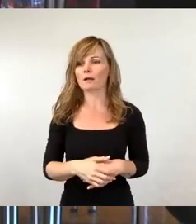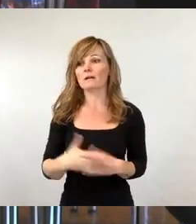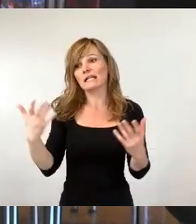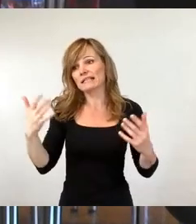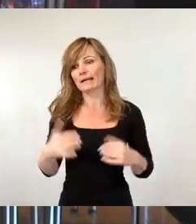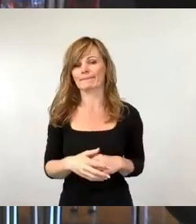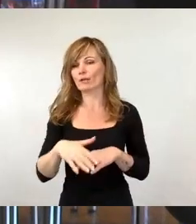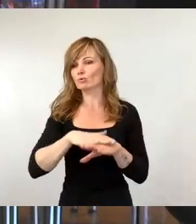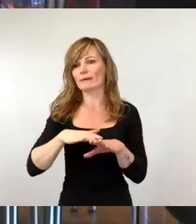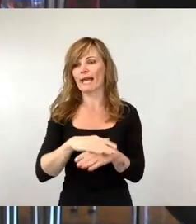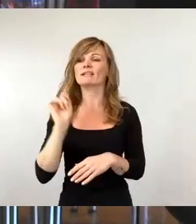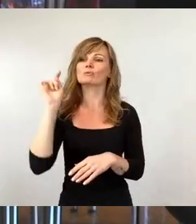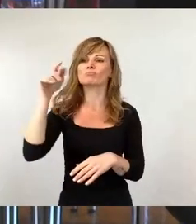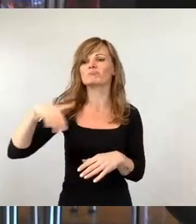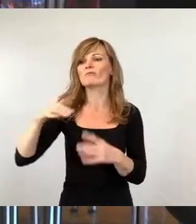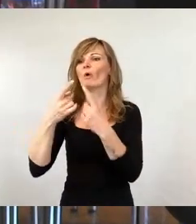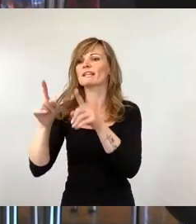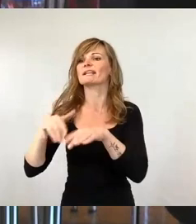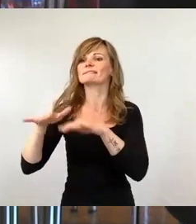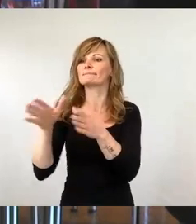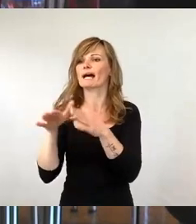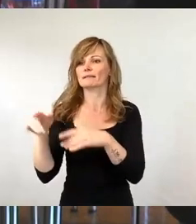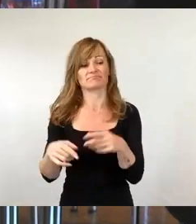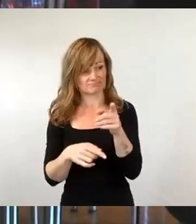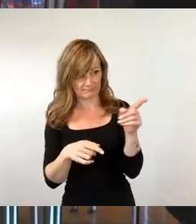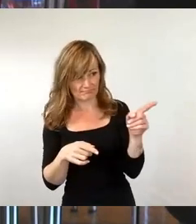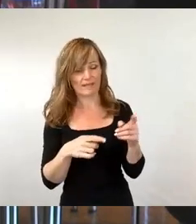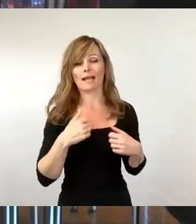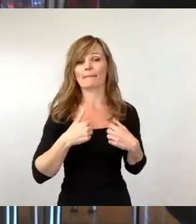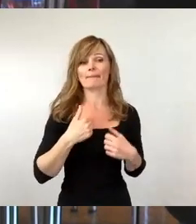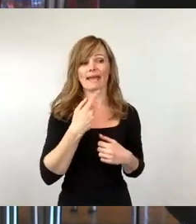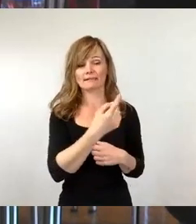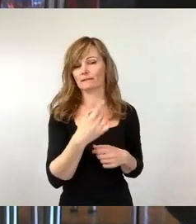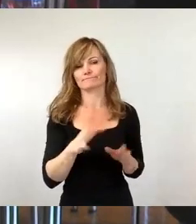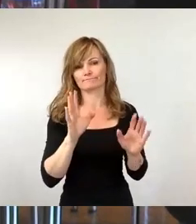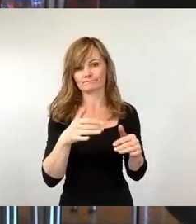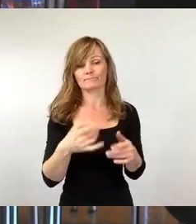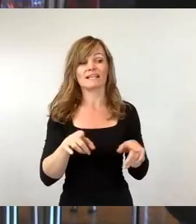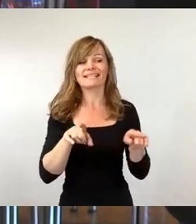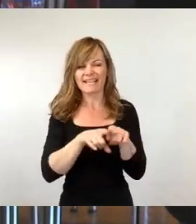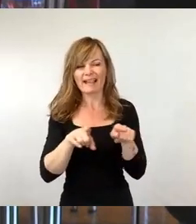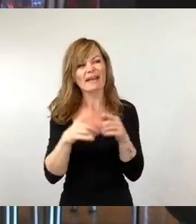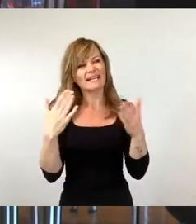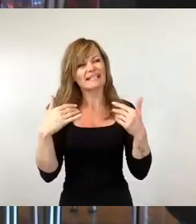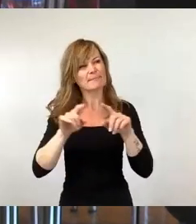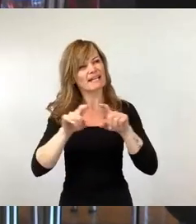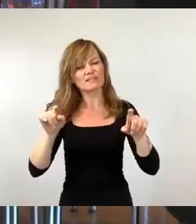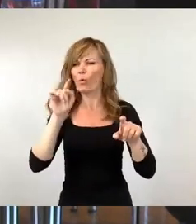Bäder im Umland unterliegen der gleichen oder liegen in der gleichen Klimazone, wohl auch in der gleichen